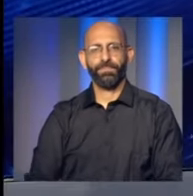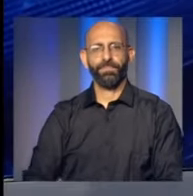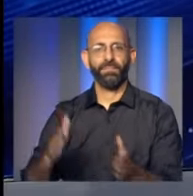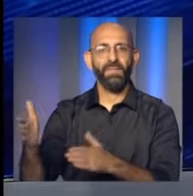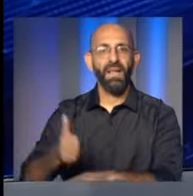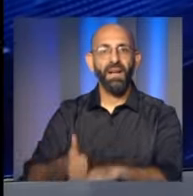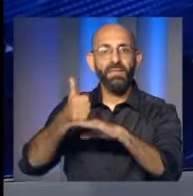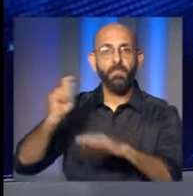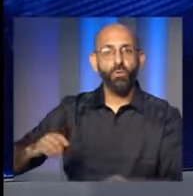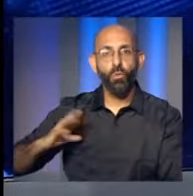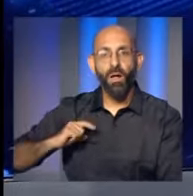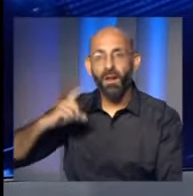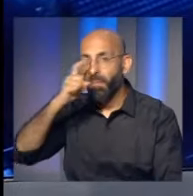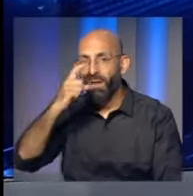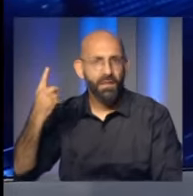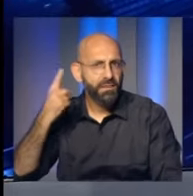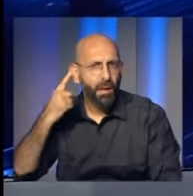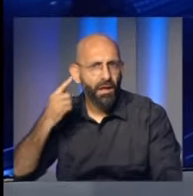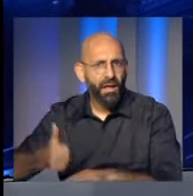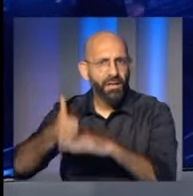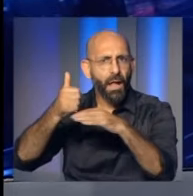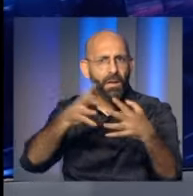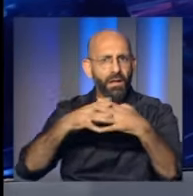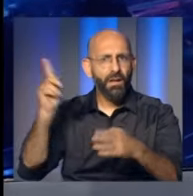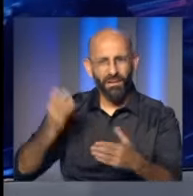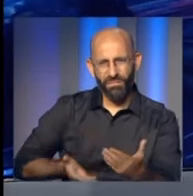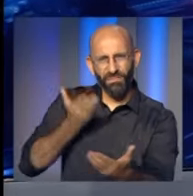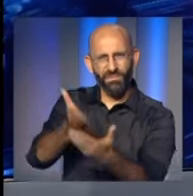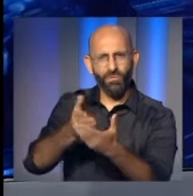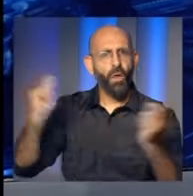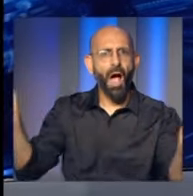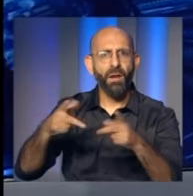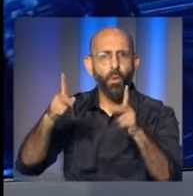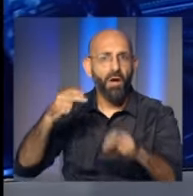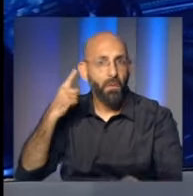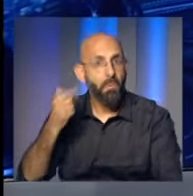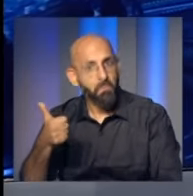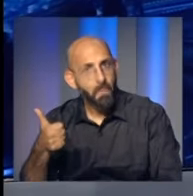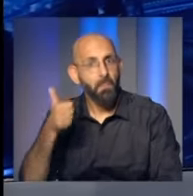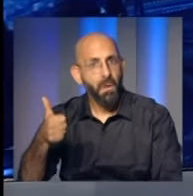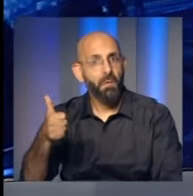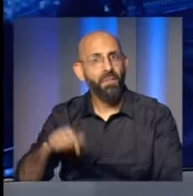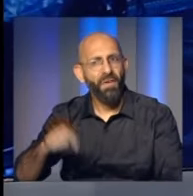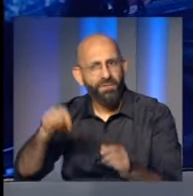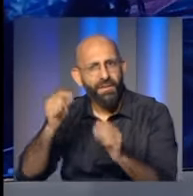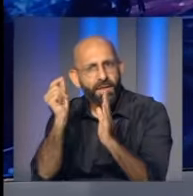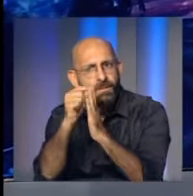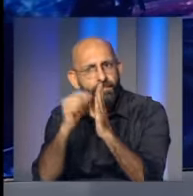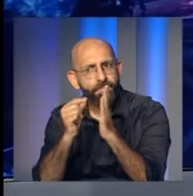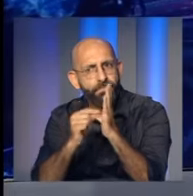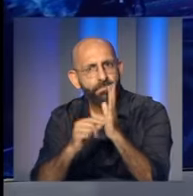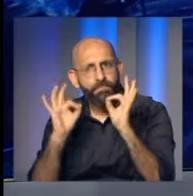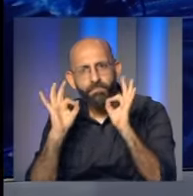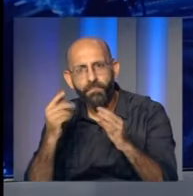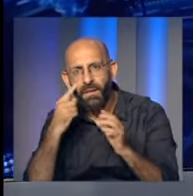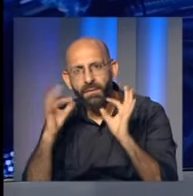أشار رئيس مجلس النواب نبيه بري إلى أن المقترح الذي عرضه الرئيس الأمريكي جو بايدن يبدو مقبولا ويمكن البناء